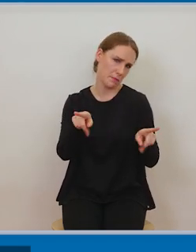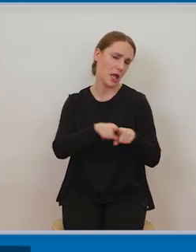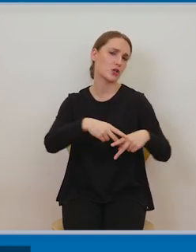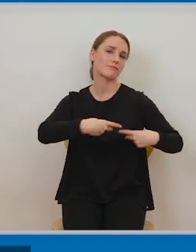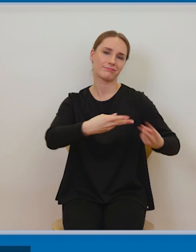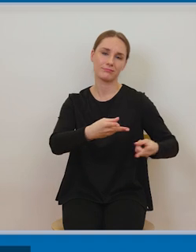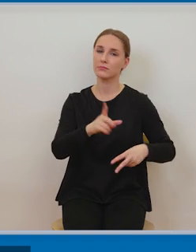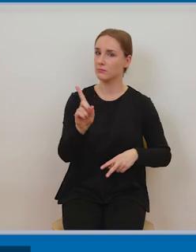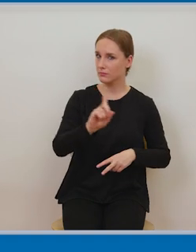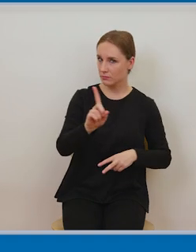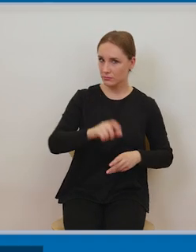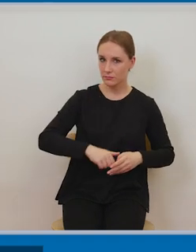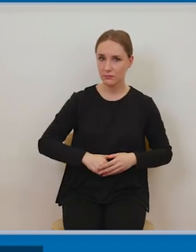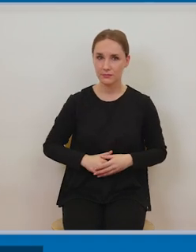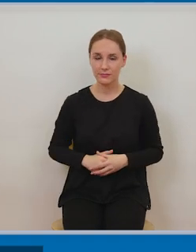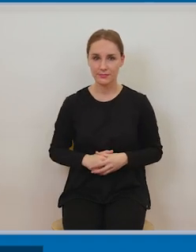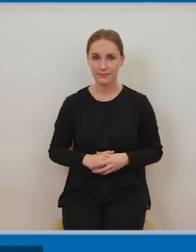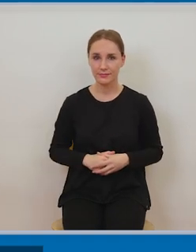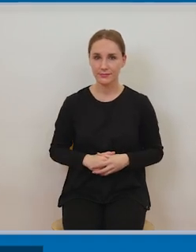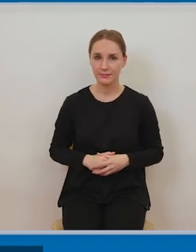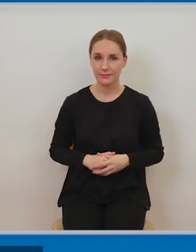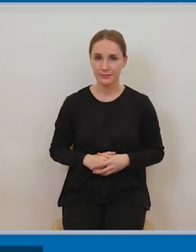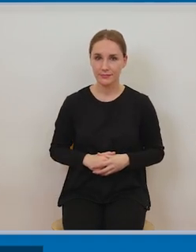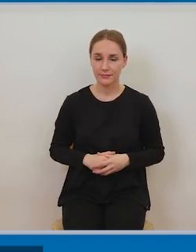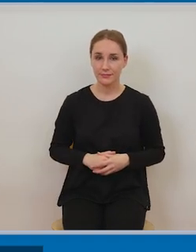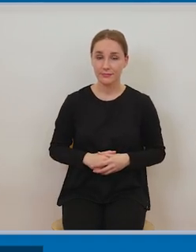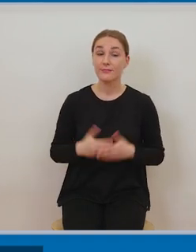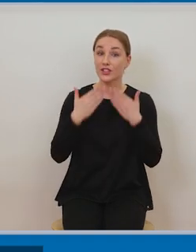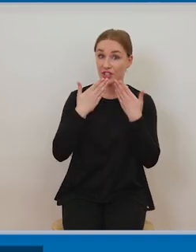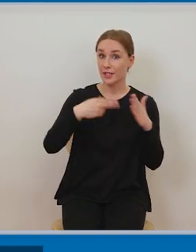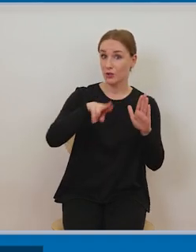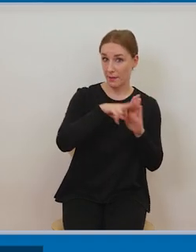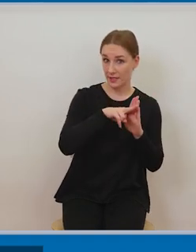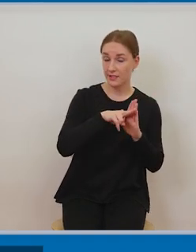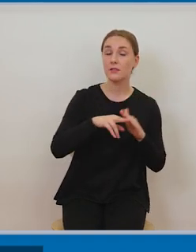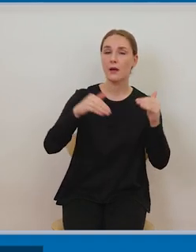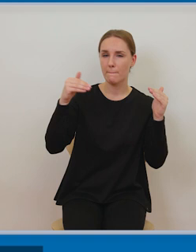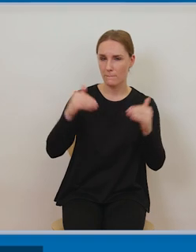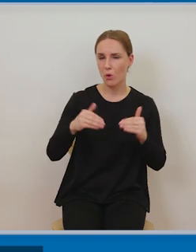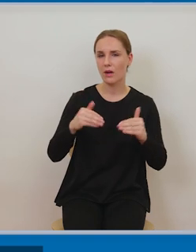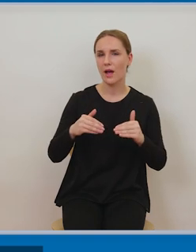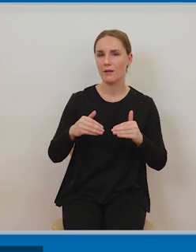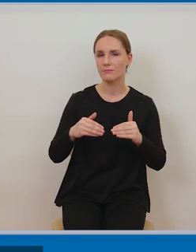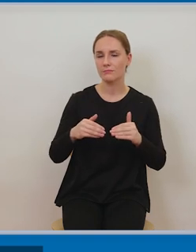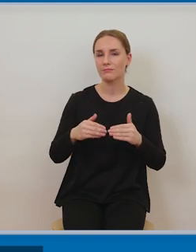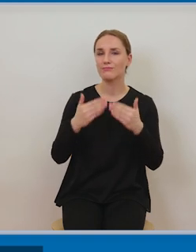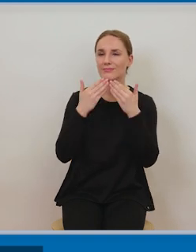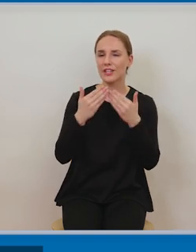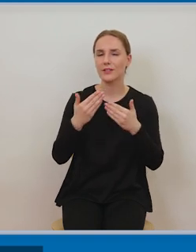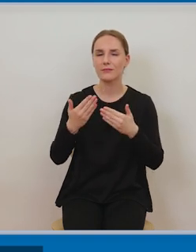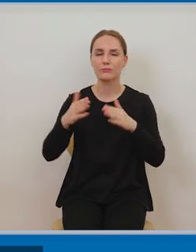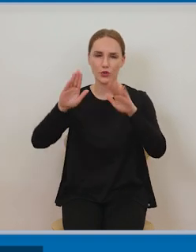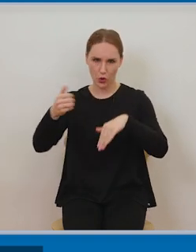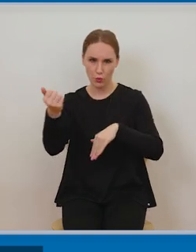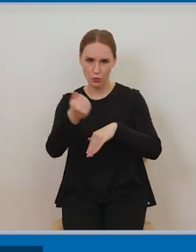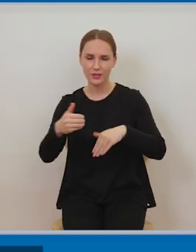sposób to szczegółowo, mówi tylko tyle, że to dostosowanie ma odnosić się do natury